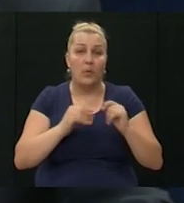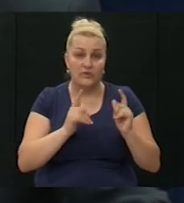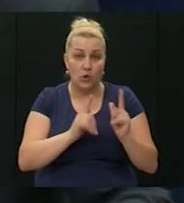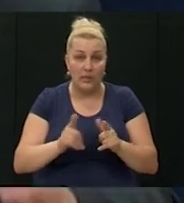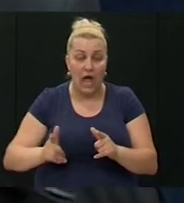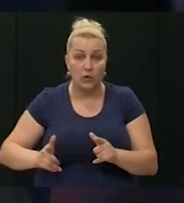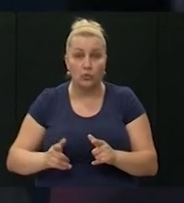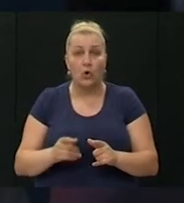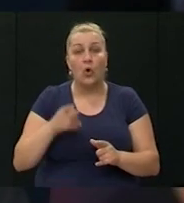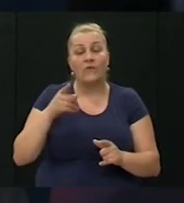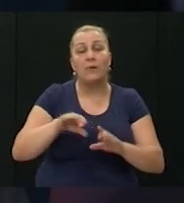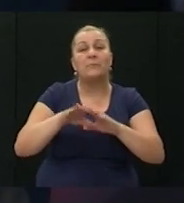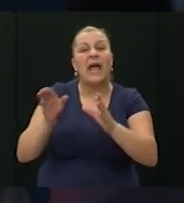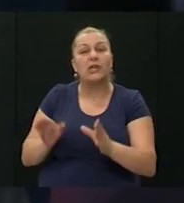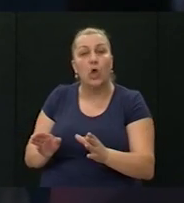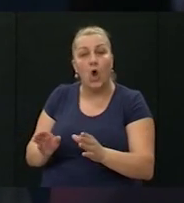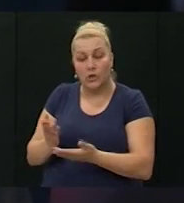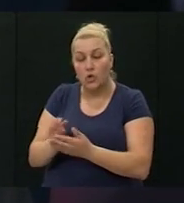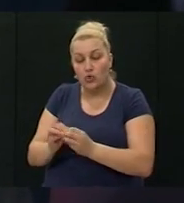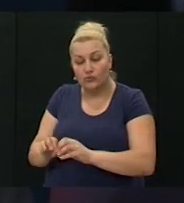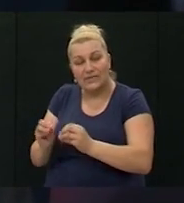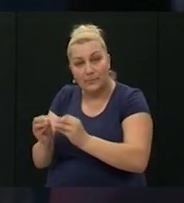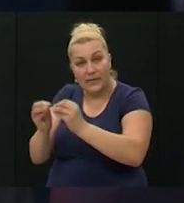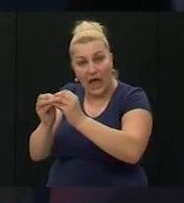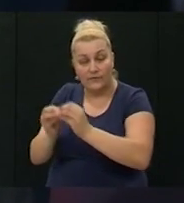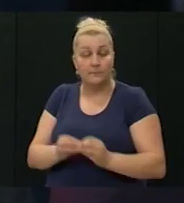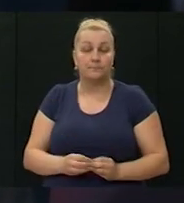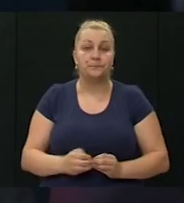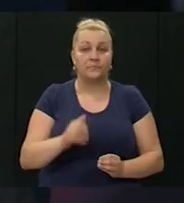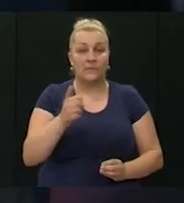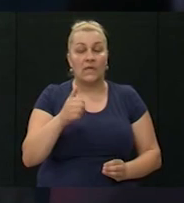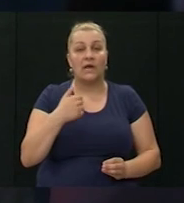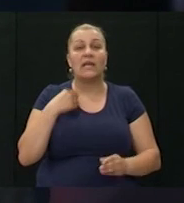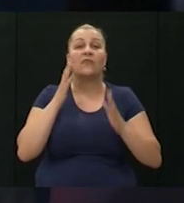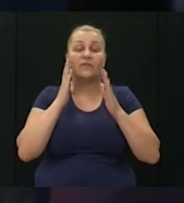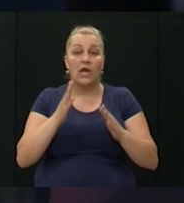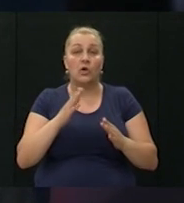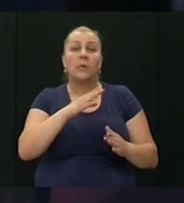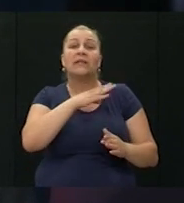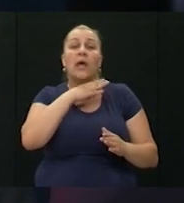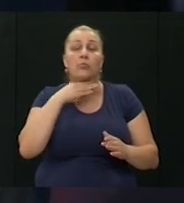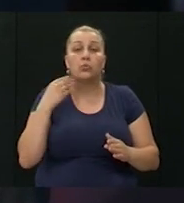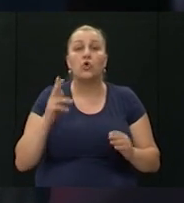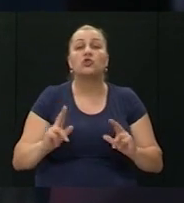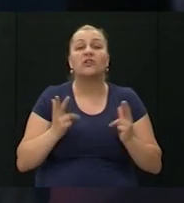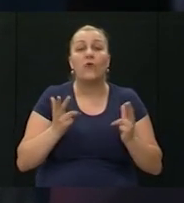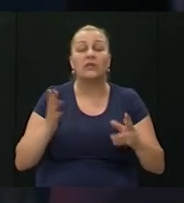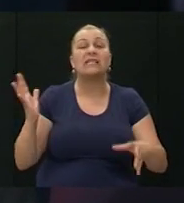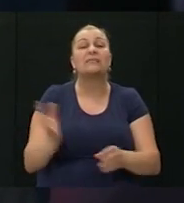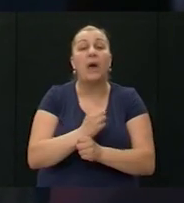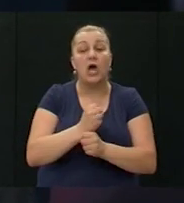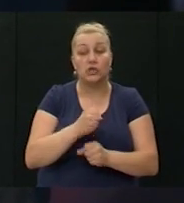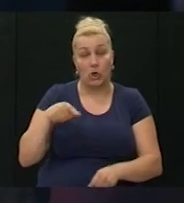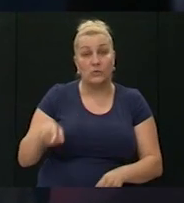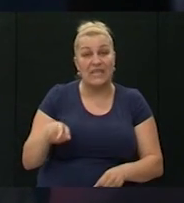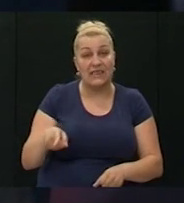komade koje se slažu još su ostali negdje pa ja vjerujem da je dosta života spašeno time saznao sam